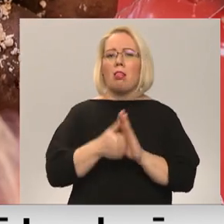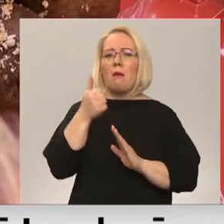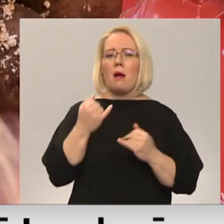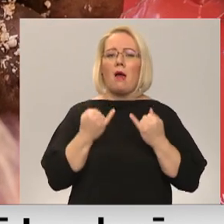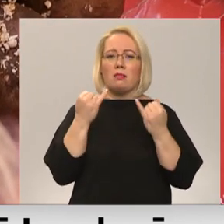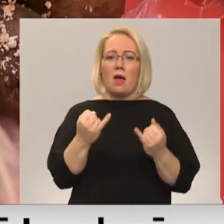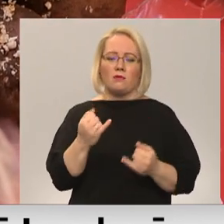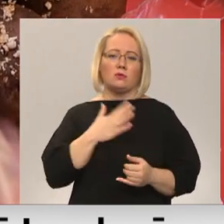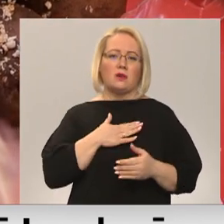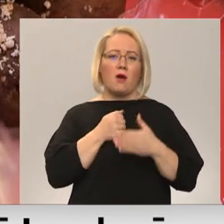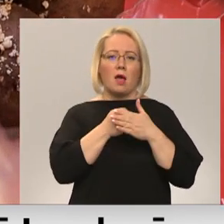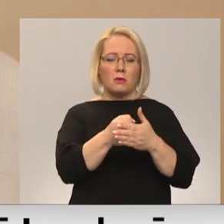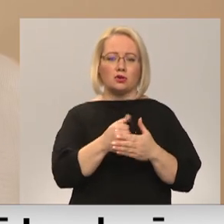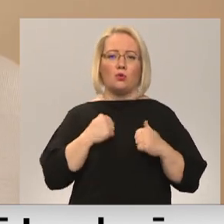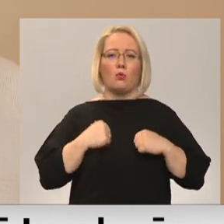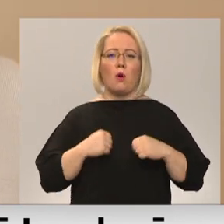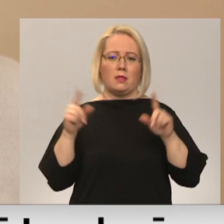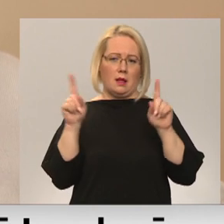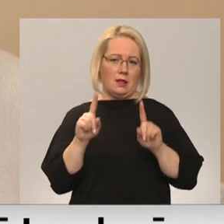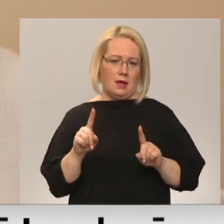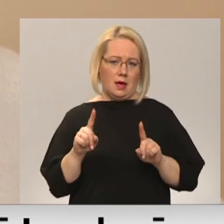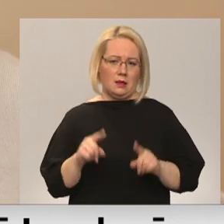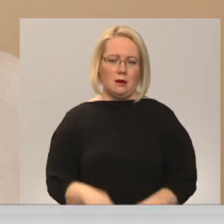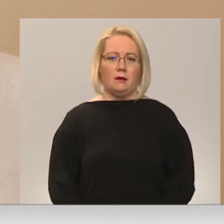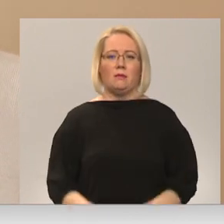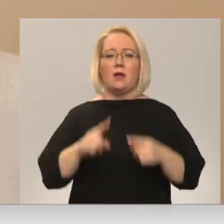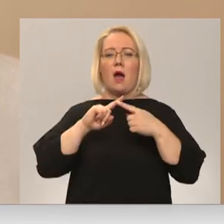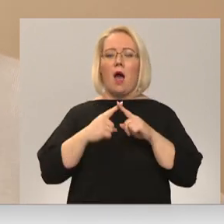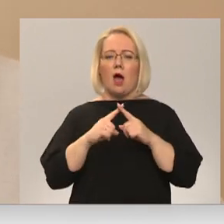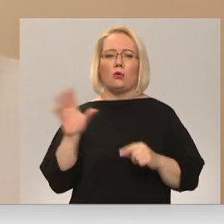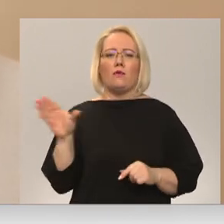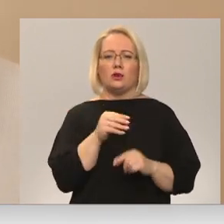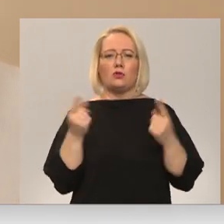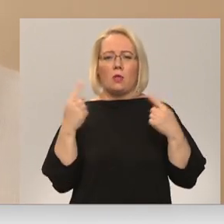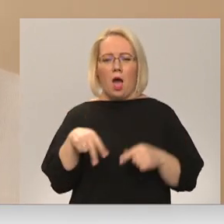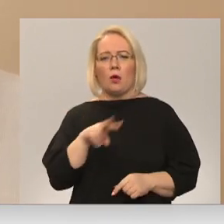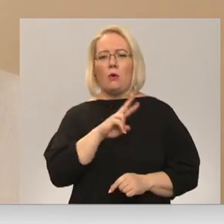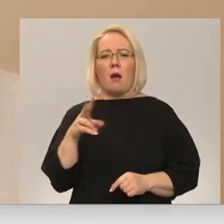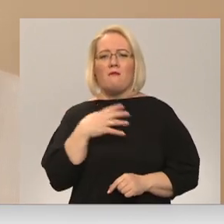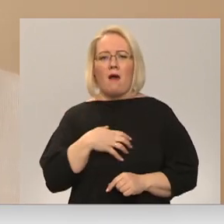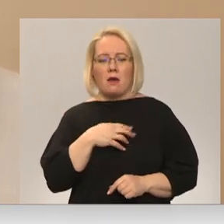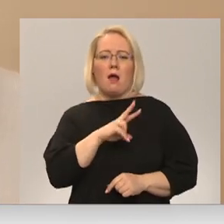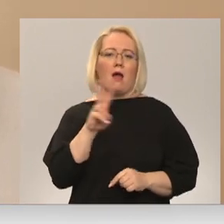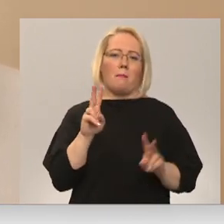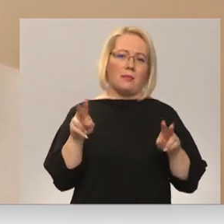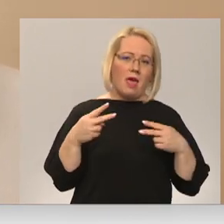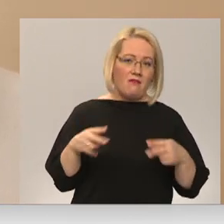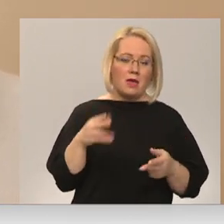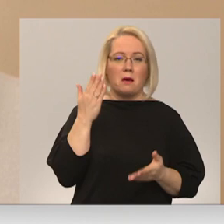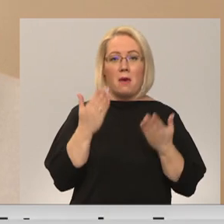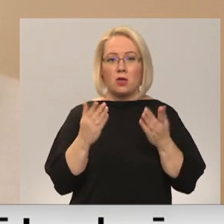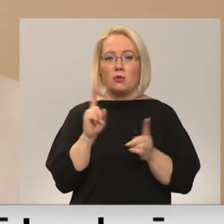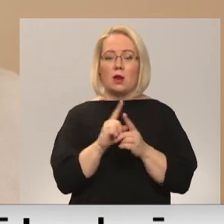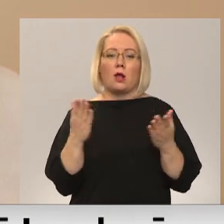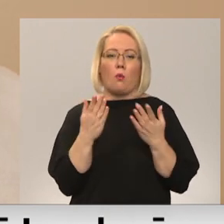atbalstīšana ir goda lieta. Ādu visu laiku, kam vajag un kam nevajag. Mēģina arī kaut ko